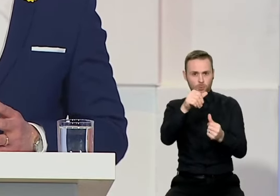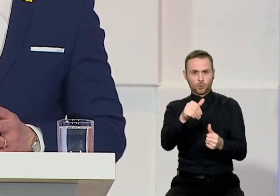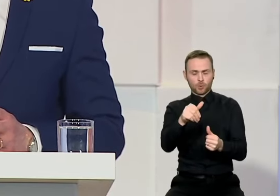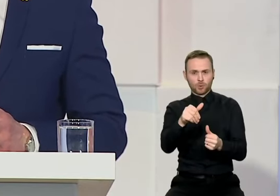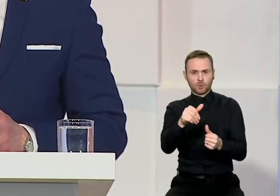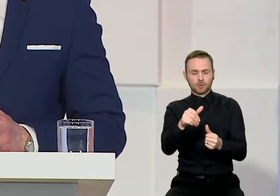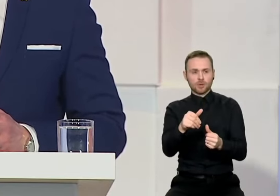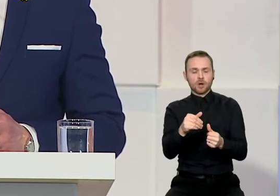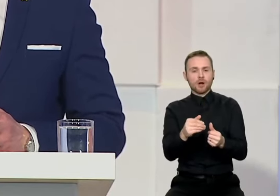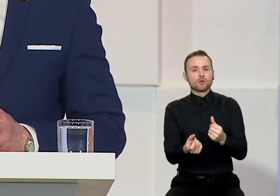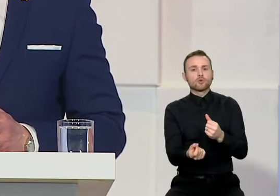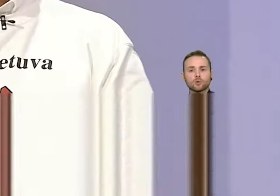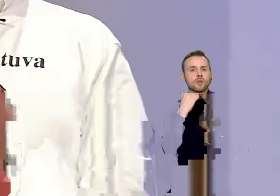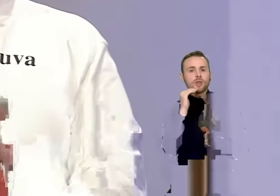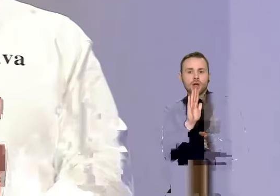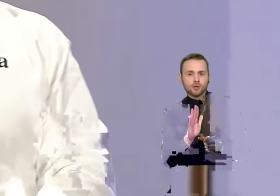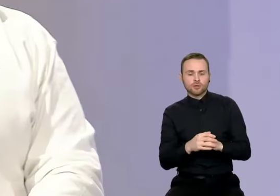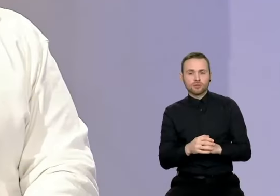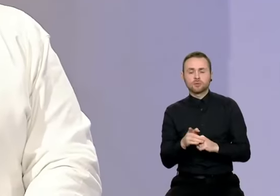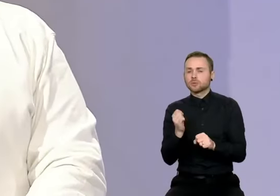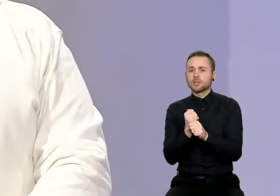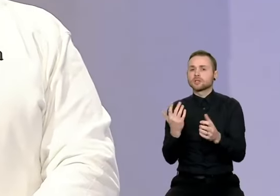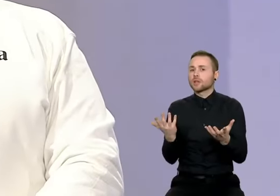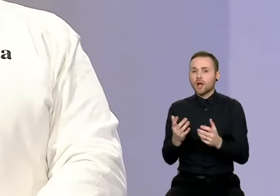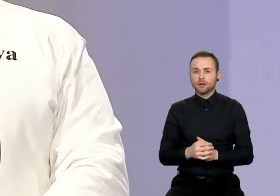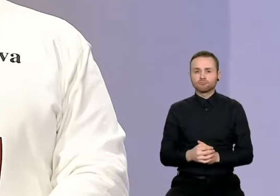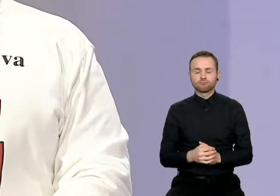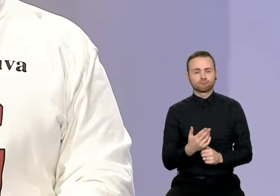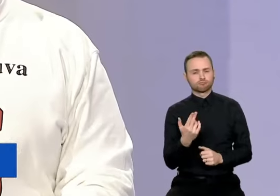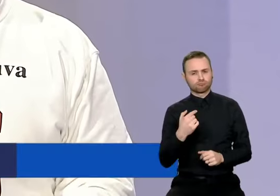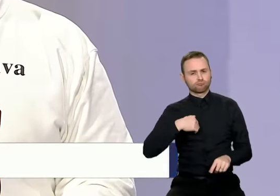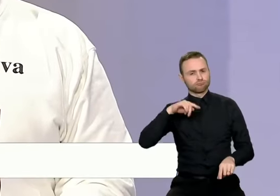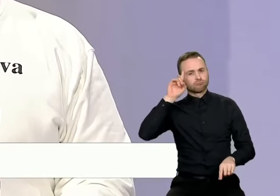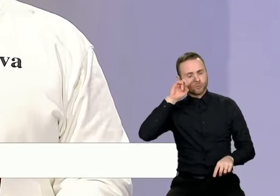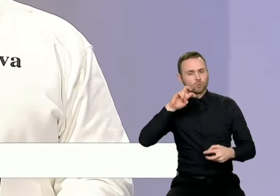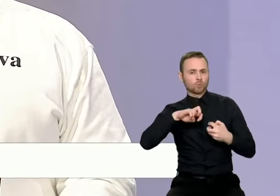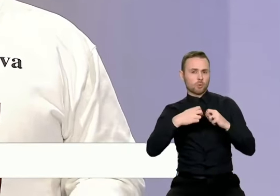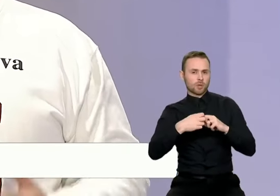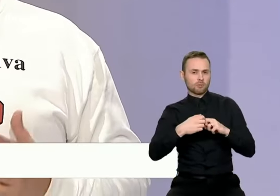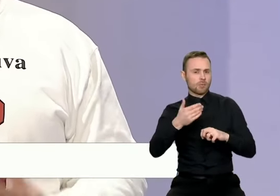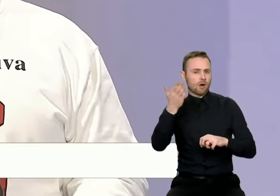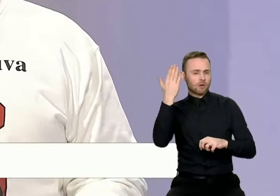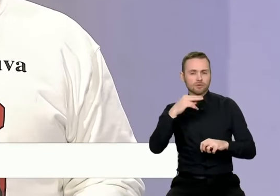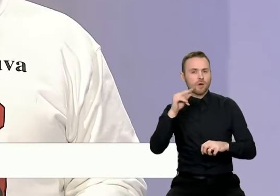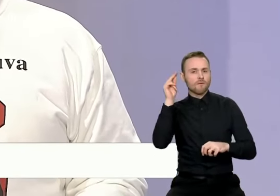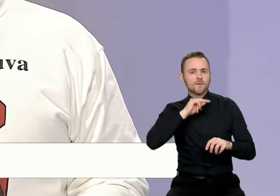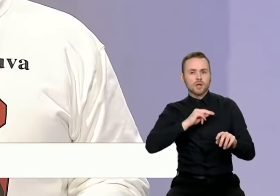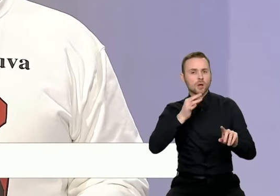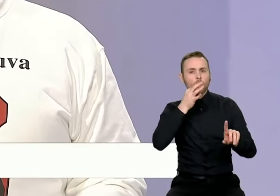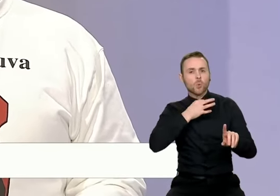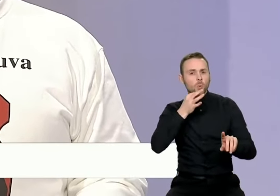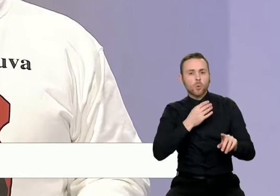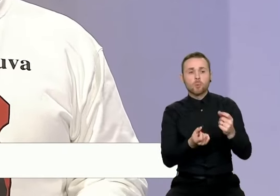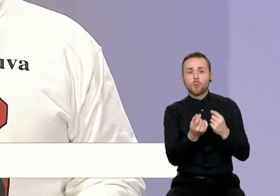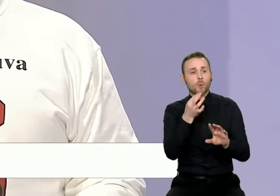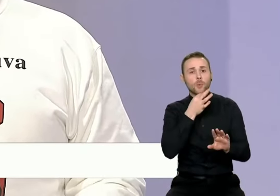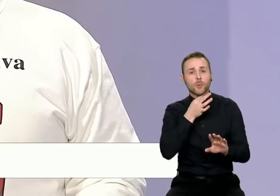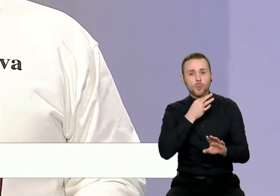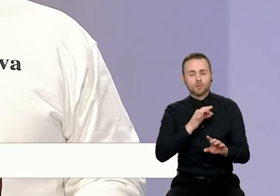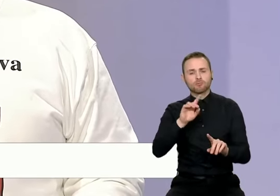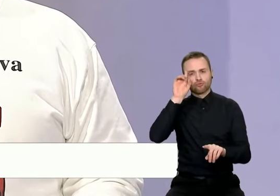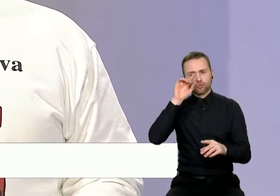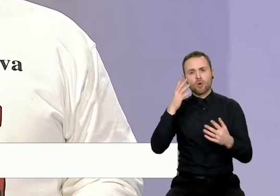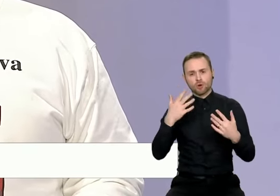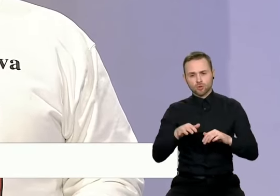yra reklama, ar Taip, ta problema jau žinoma ir dar buvo prieš tuos visus nusikaltimus, taip pat yra žinoma, net tai yra